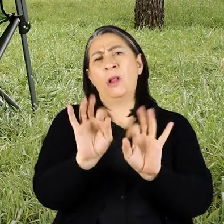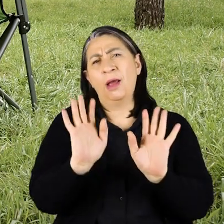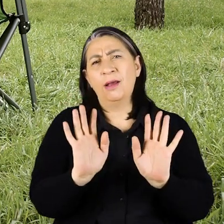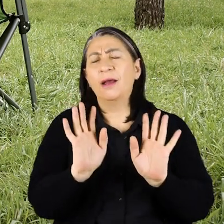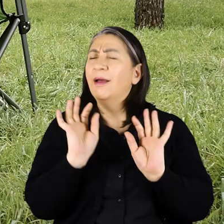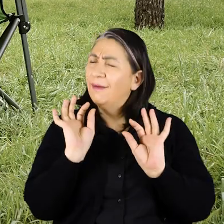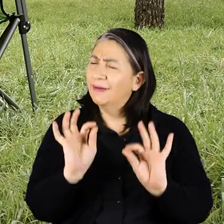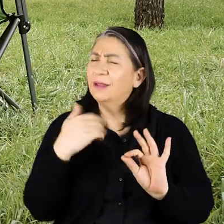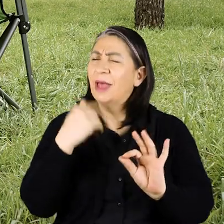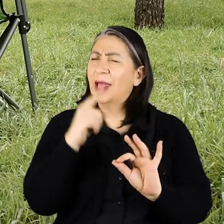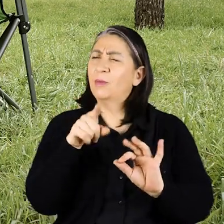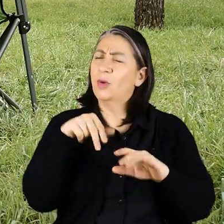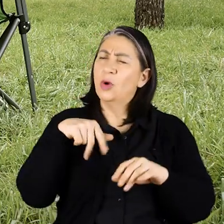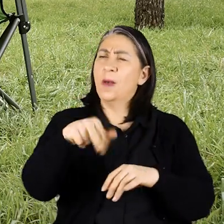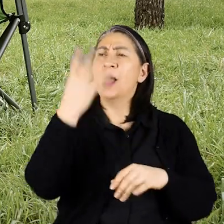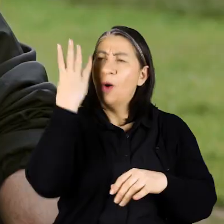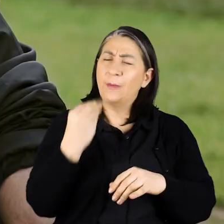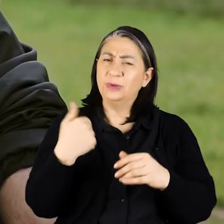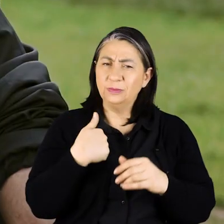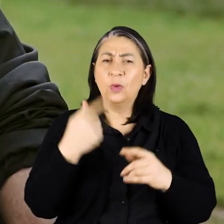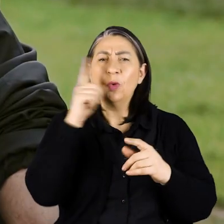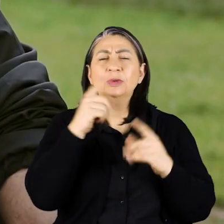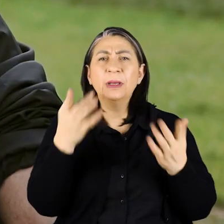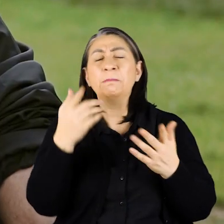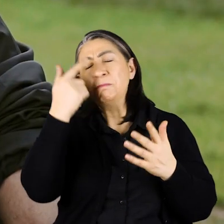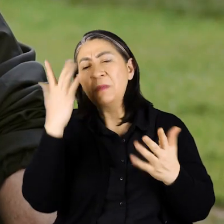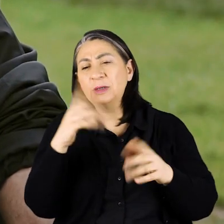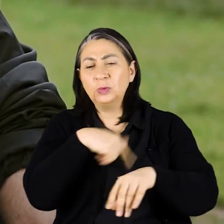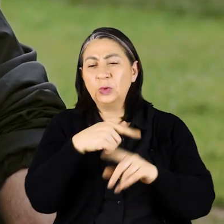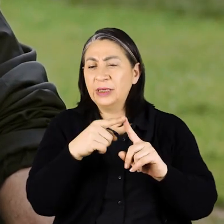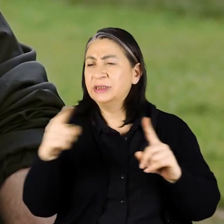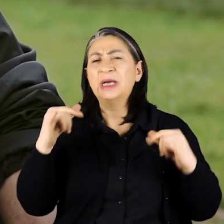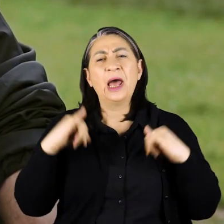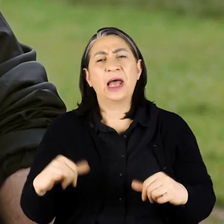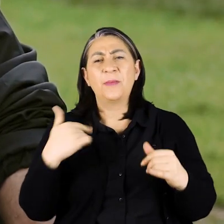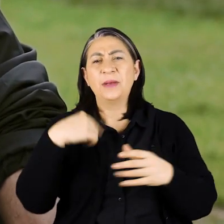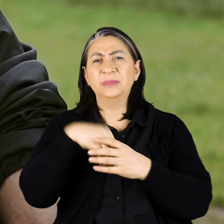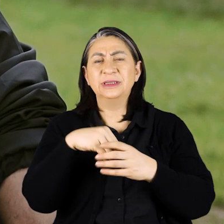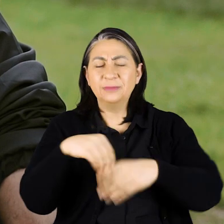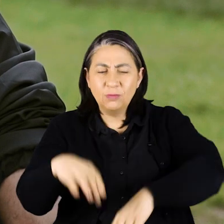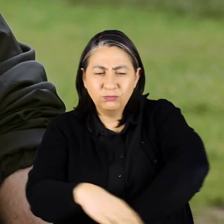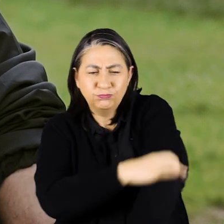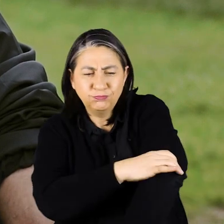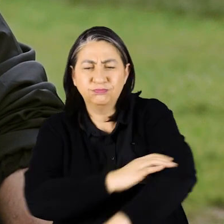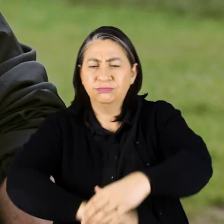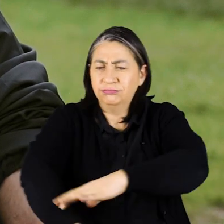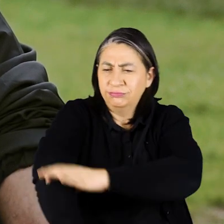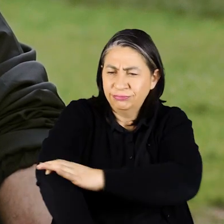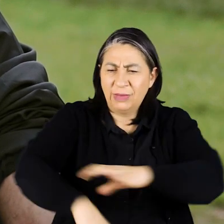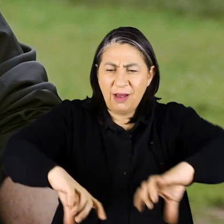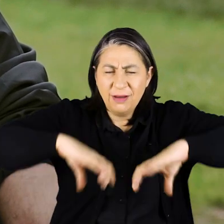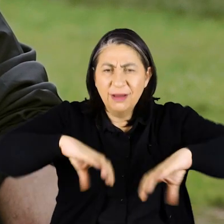bunlar Aynen ben ilk yürümeyi evet bunlarla öğrenmişim O yüzden belki de bu süreç biraz daha rahat oldu Yani proteze herhangi bir alışma sürecimiz